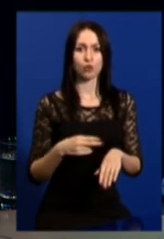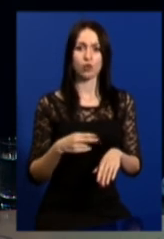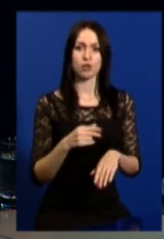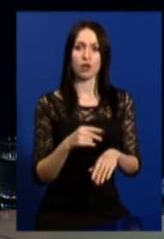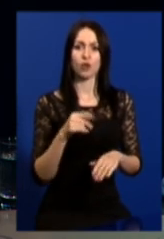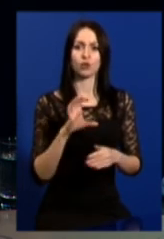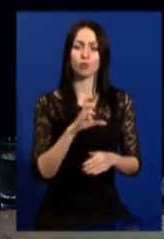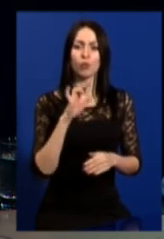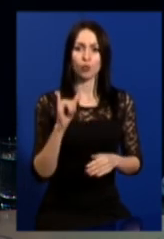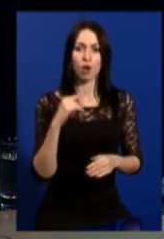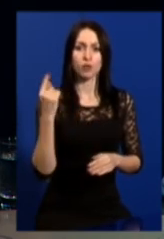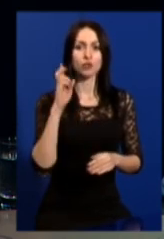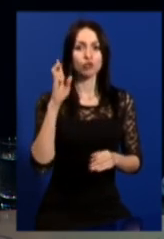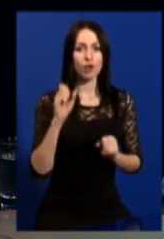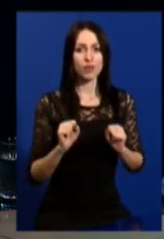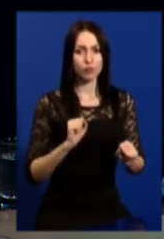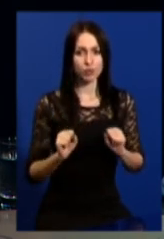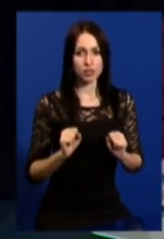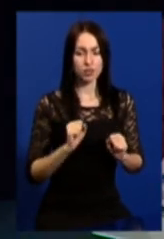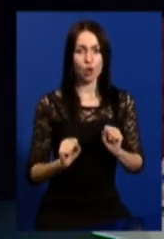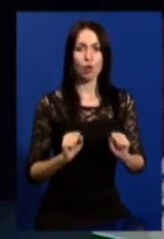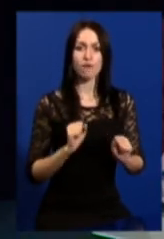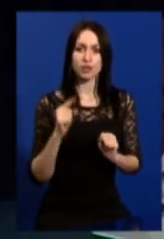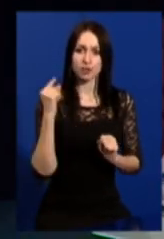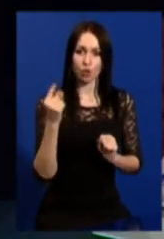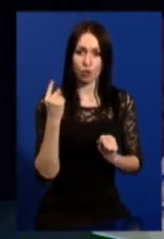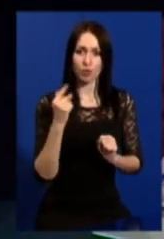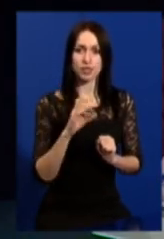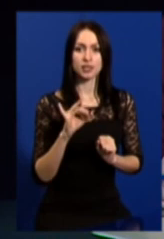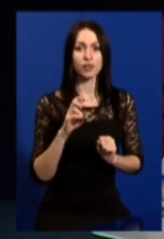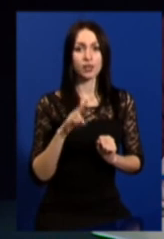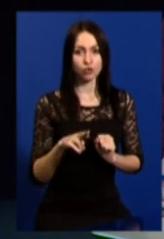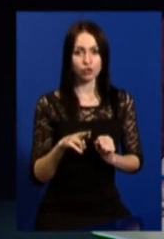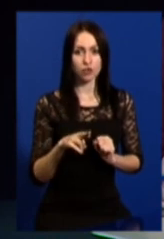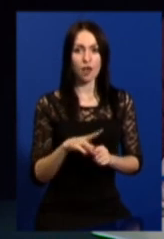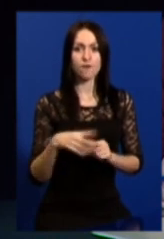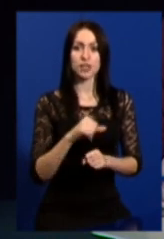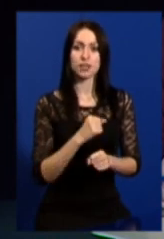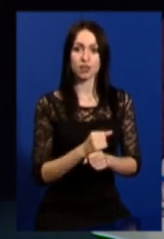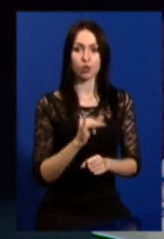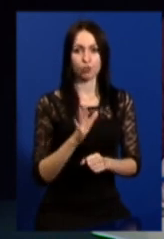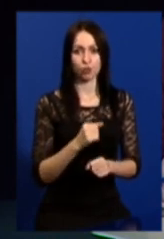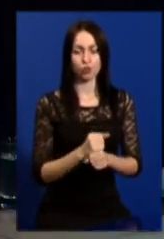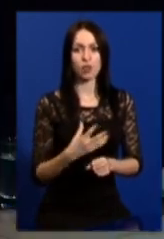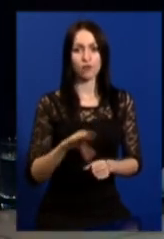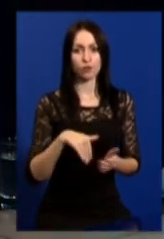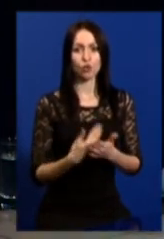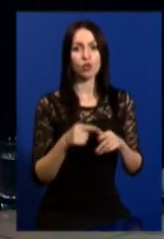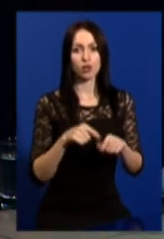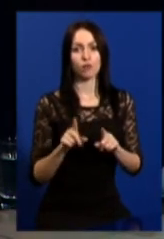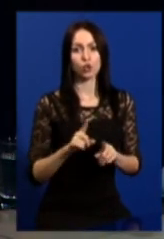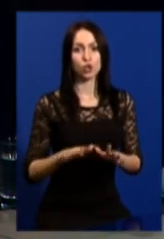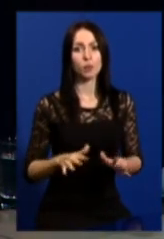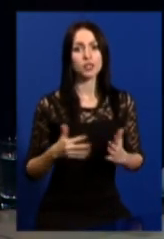служби безпеки, обласна державна адміністрація, керівник області Світлічна роблять і будуть робити все для того, щоб